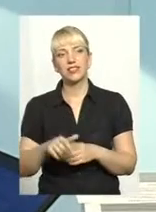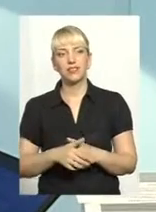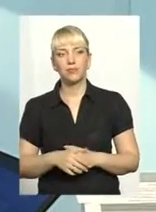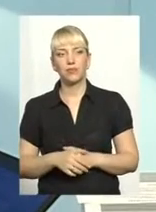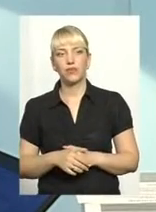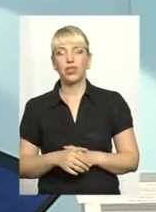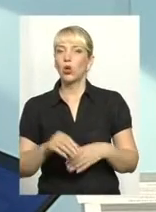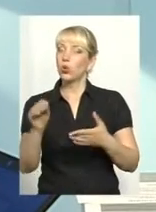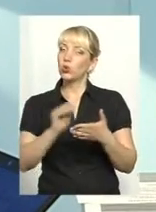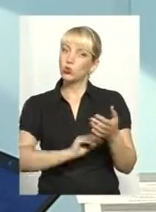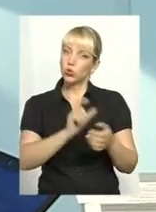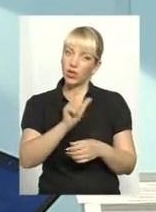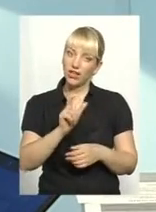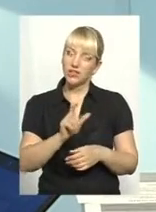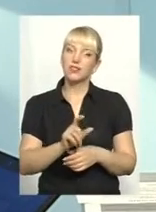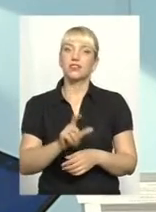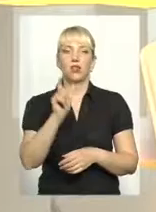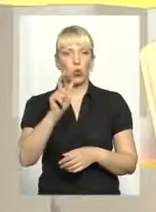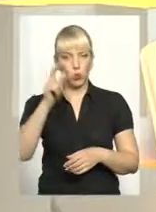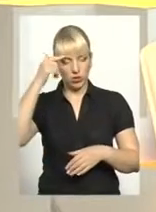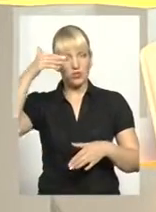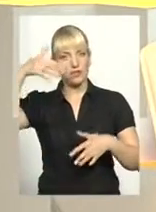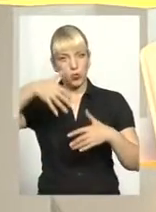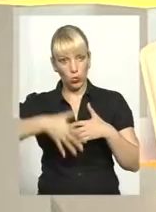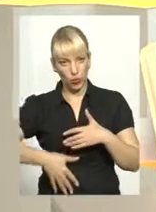Журналісти досить люди, свідомі,